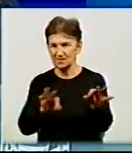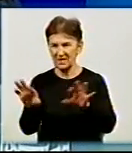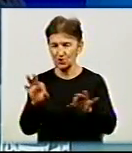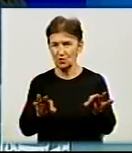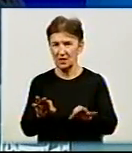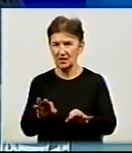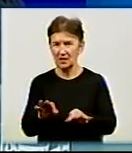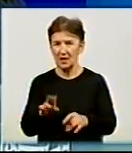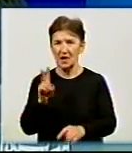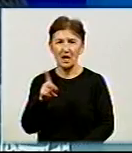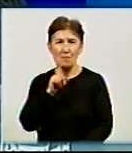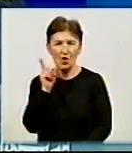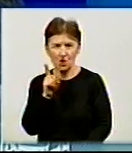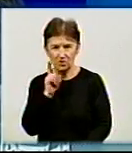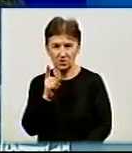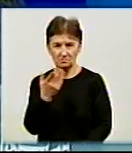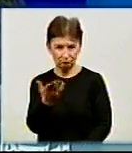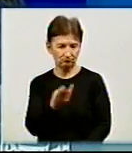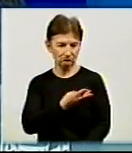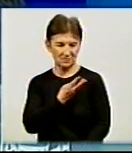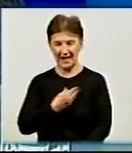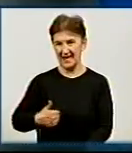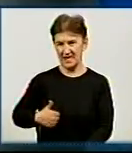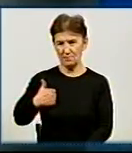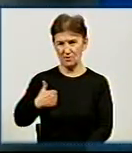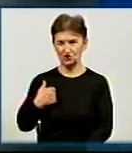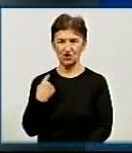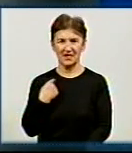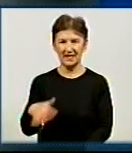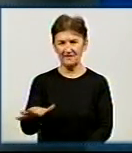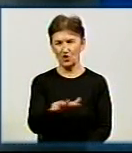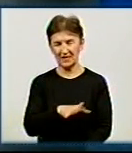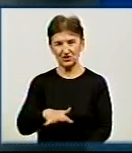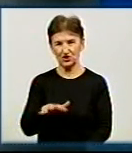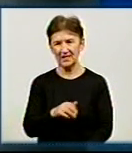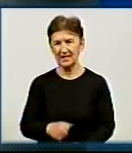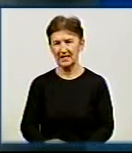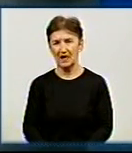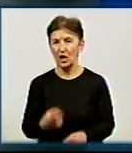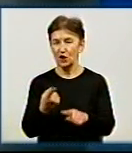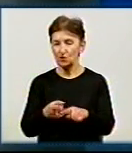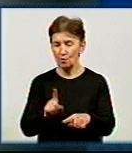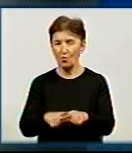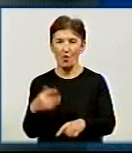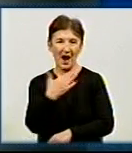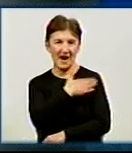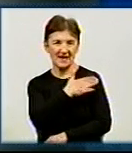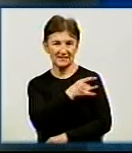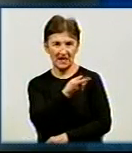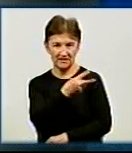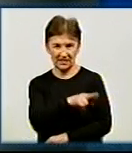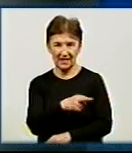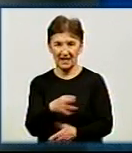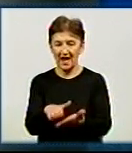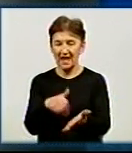запрошували до молодіжної збірної. Це ж імідж Кіровоградщини. Це імідж Кіровоградщини. І тому Олександрія зробила для іміджа Кіровоградщини.